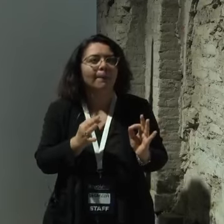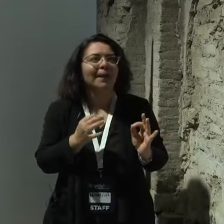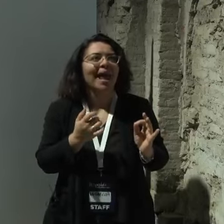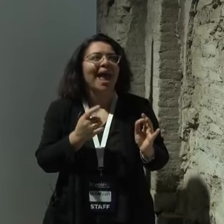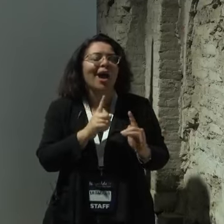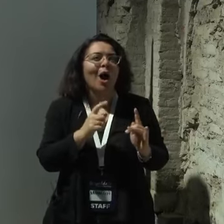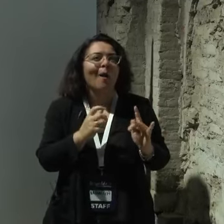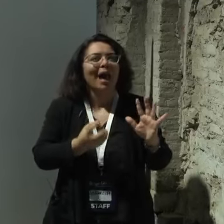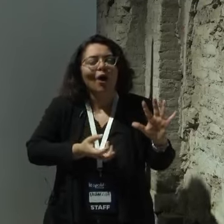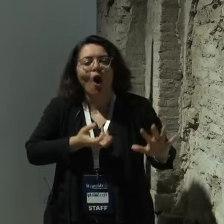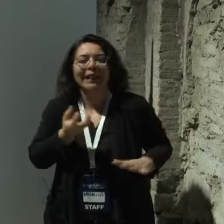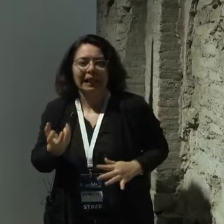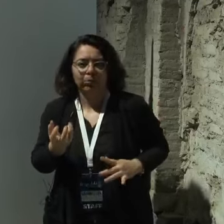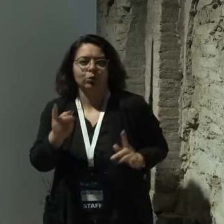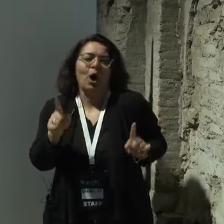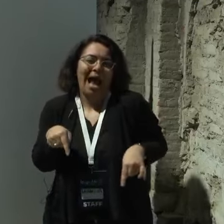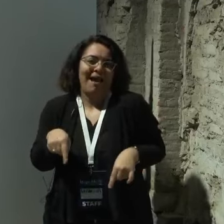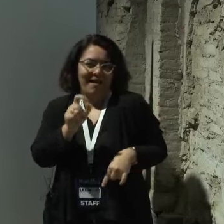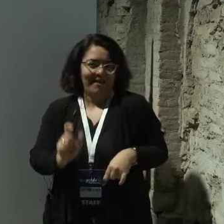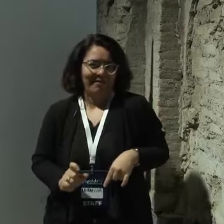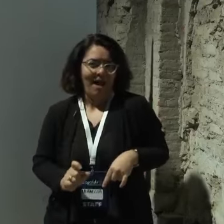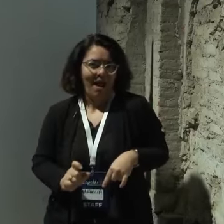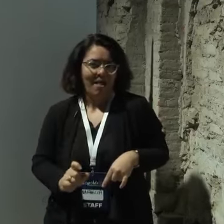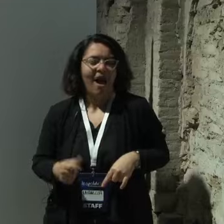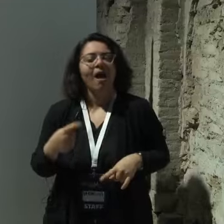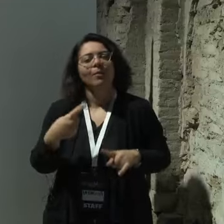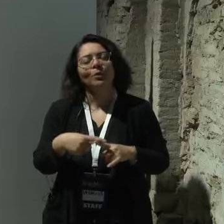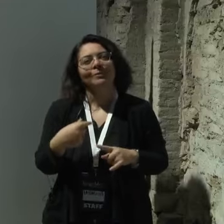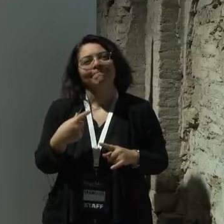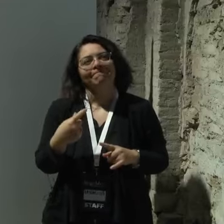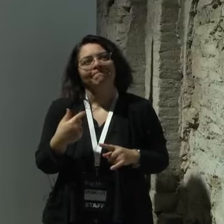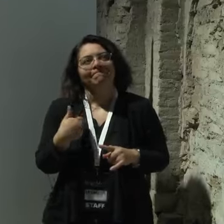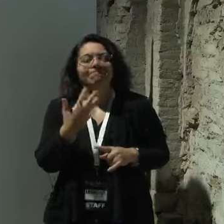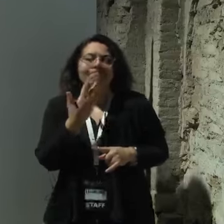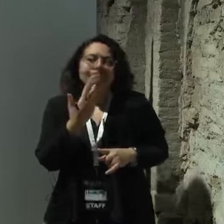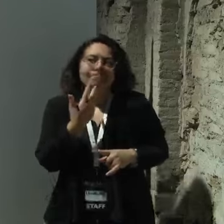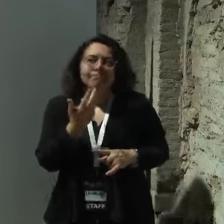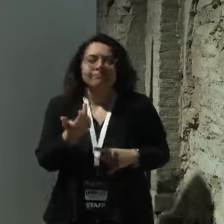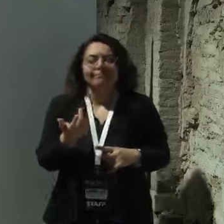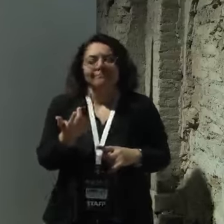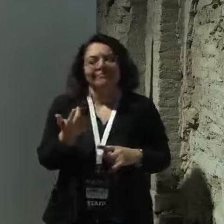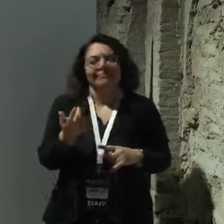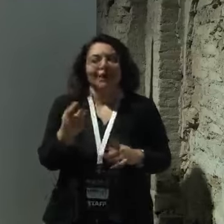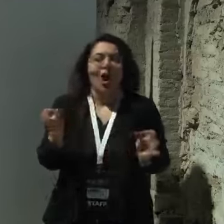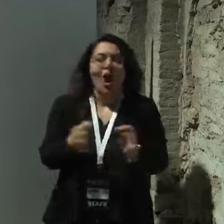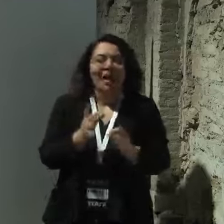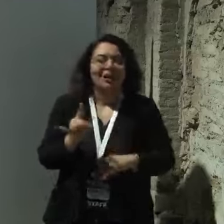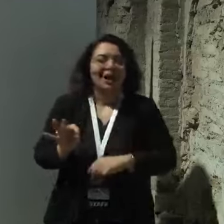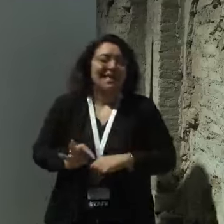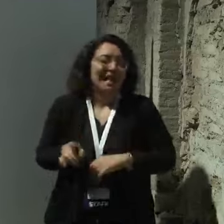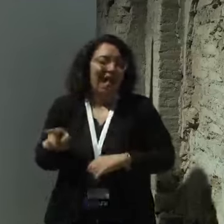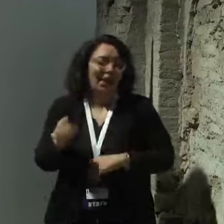il mio contributo anche in Italia e soprattutto di cercare le condizioni e lo dico quindi al senatore Renzi